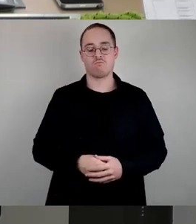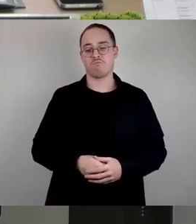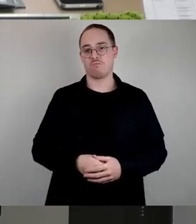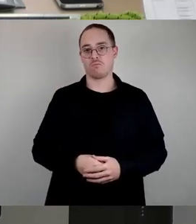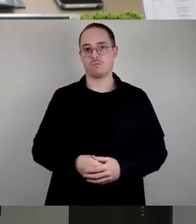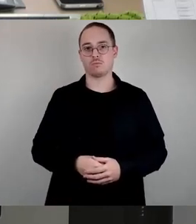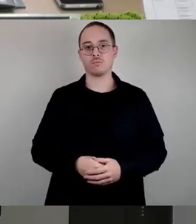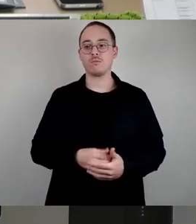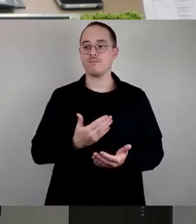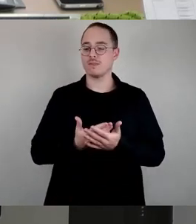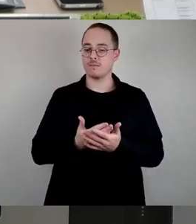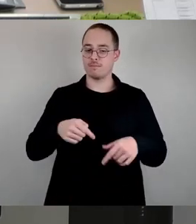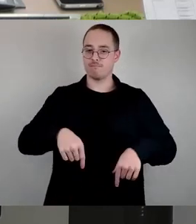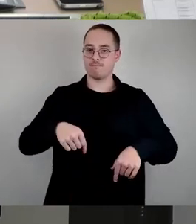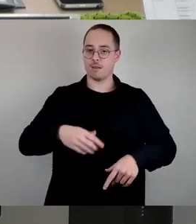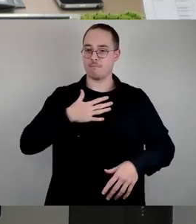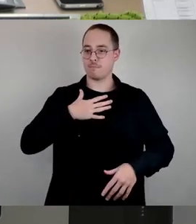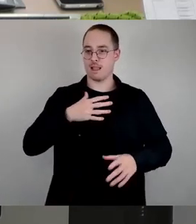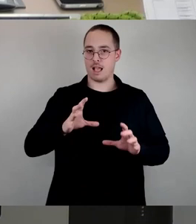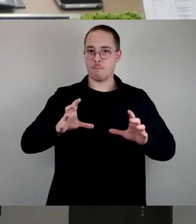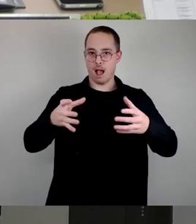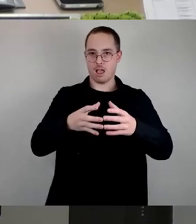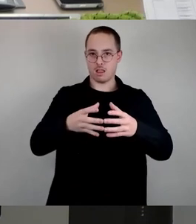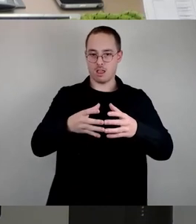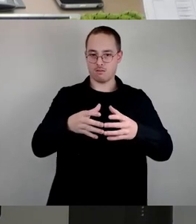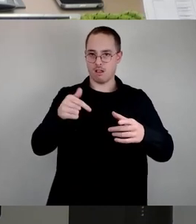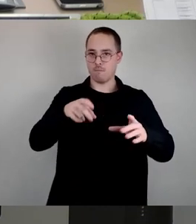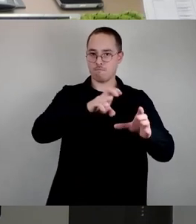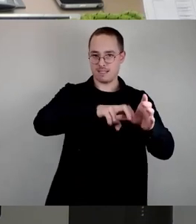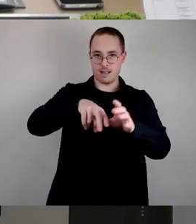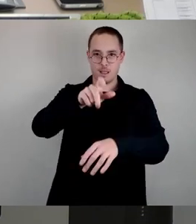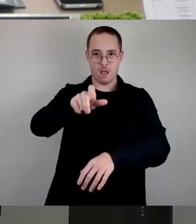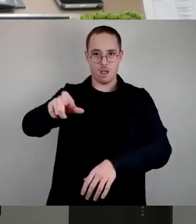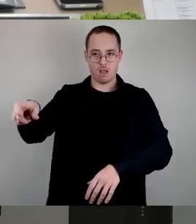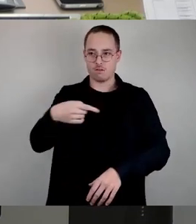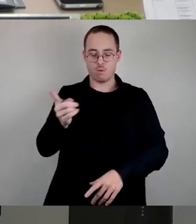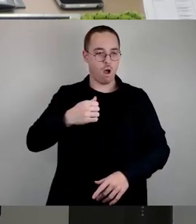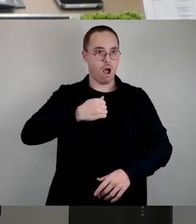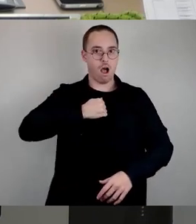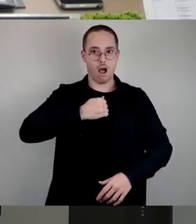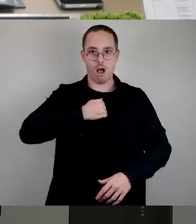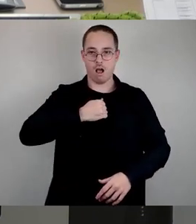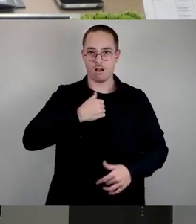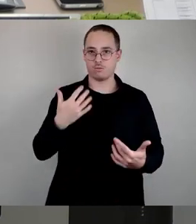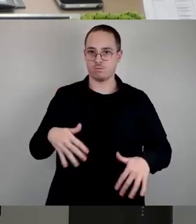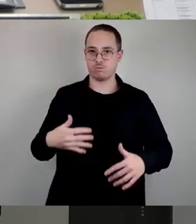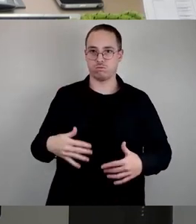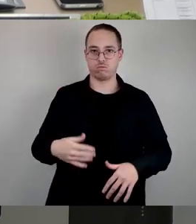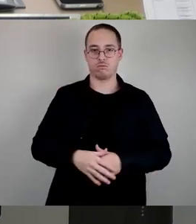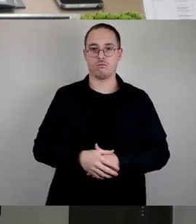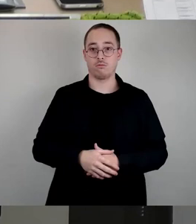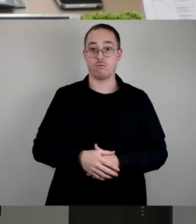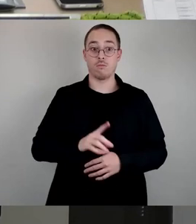Gemeinde, wie groß ihre Angst ist, eigene von ihnen, insbesondere die israelischen Burgen, erwagend sogar